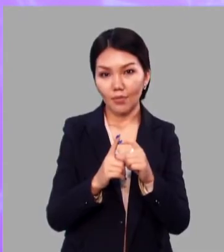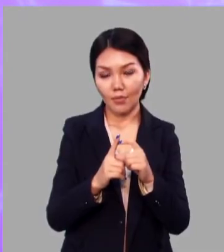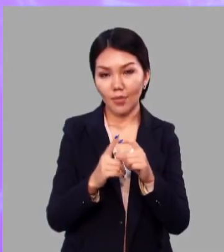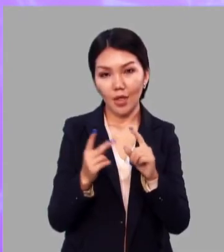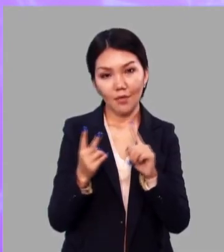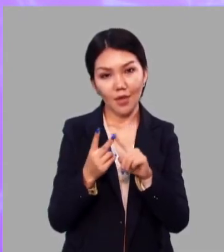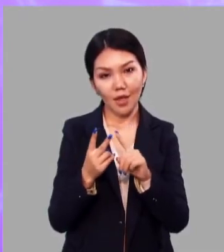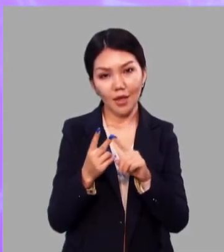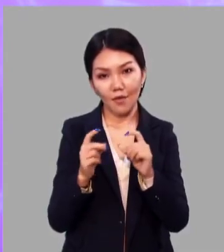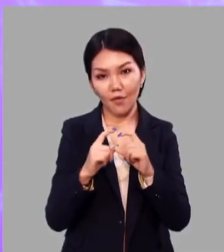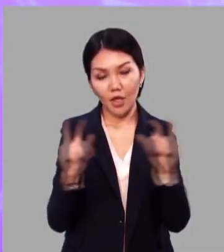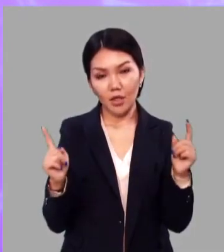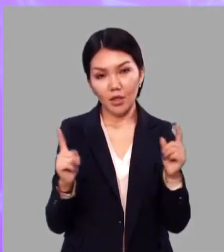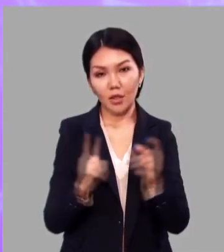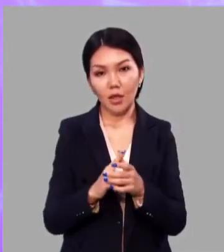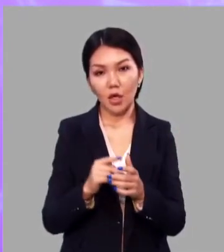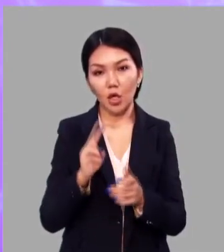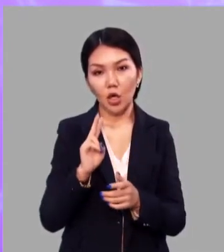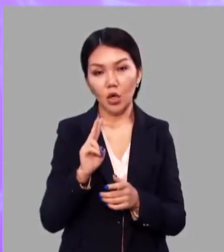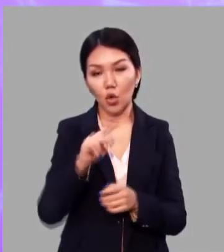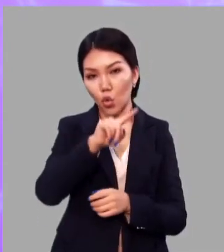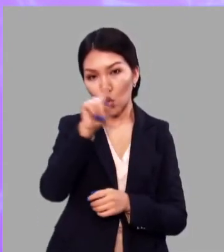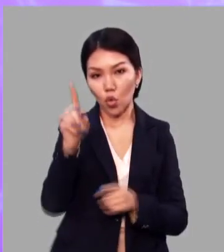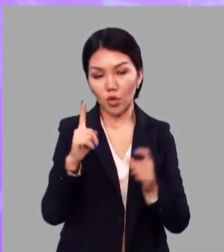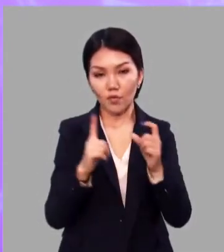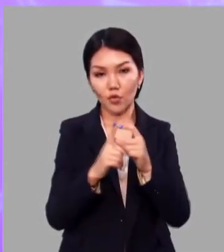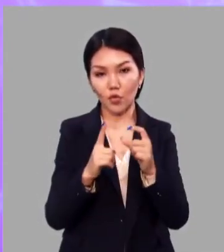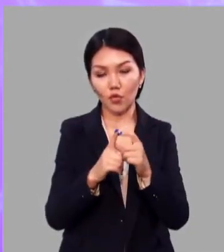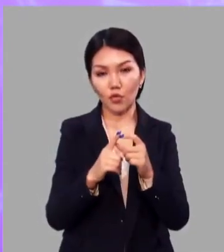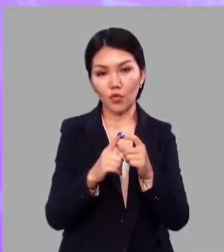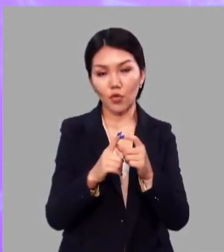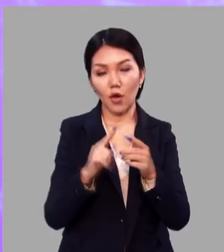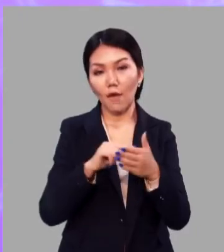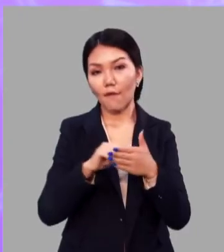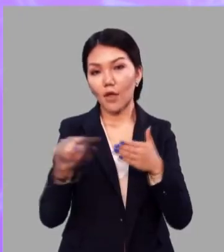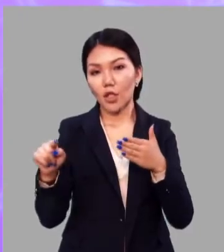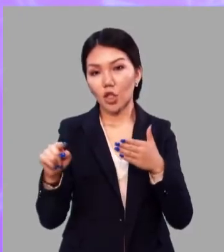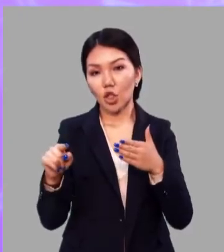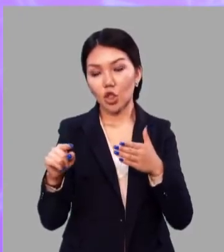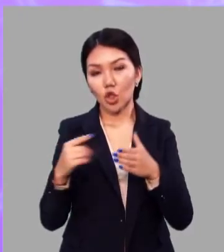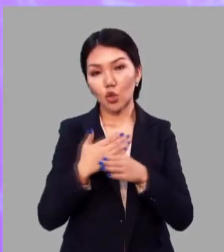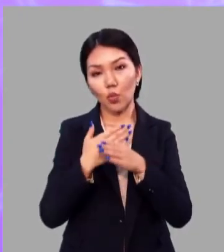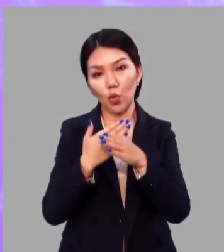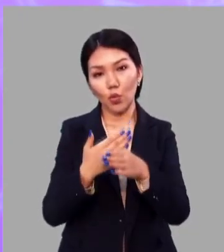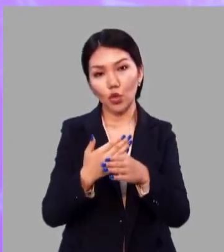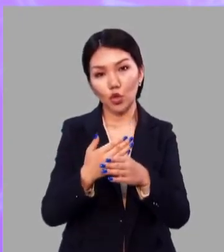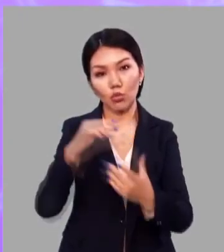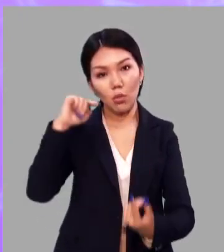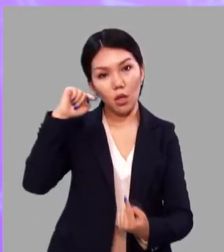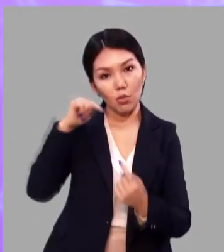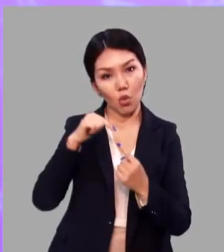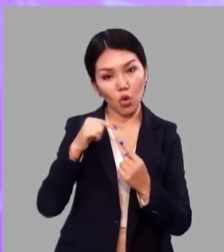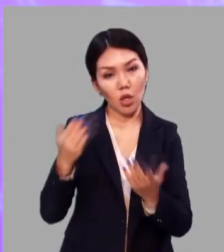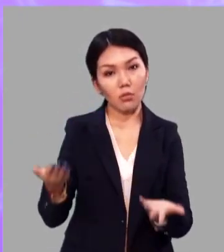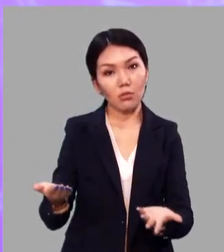Вторая фраза. Корень в слове выделяется с помощью подбора.